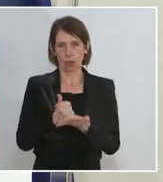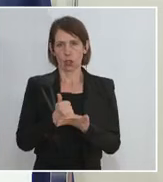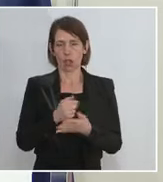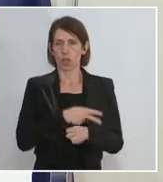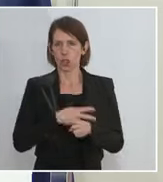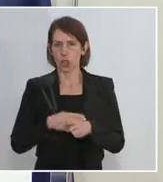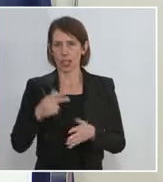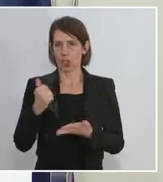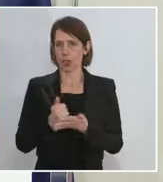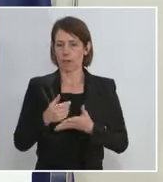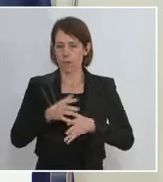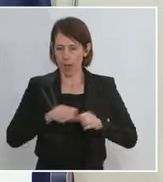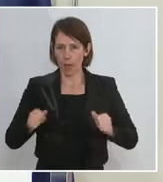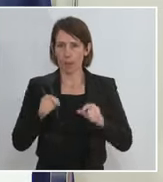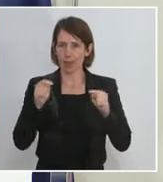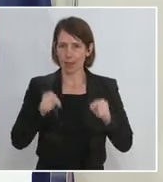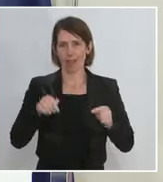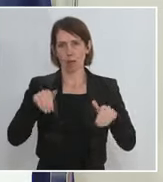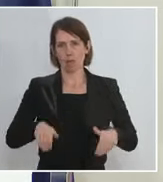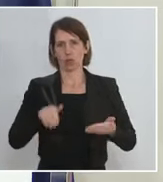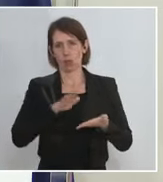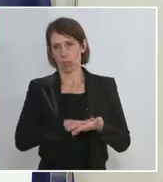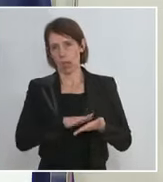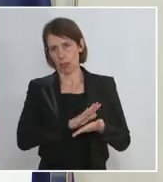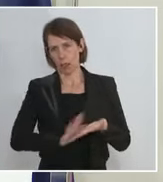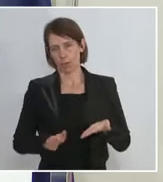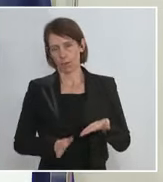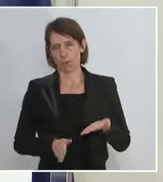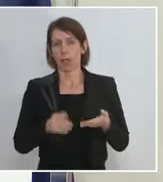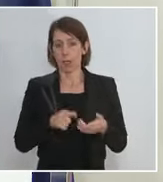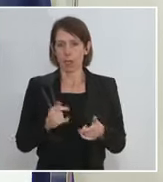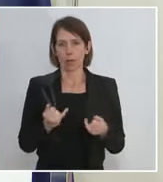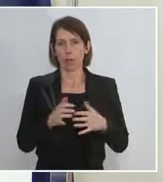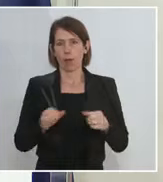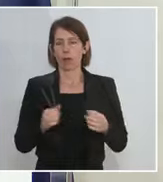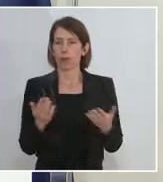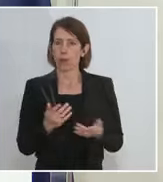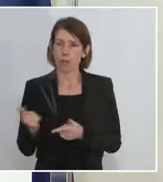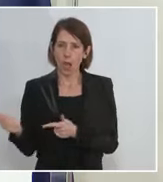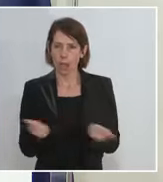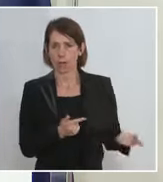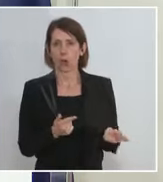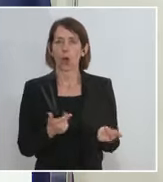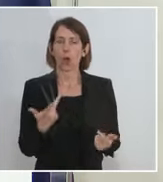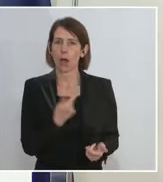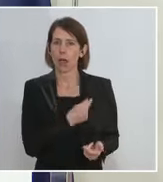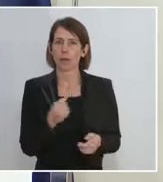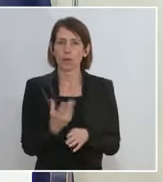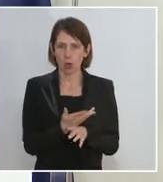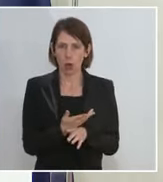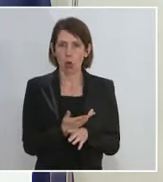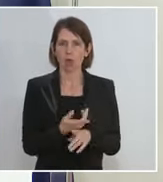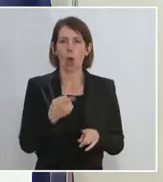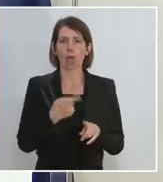haben. Die Staats- und Regierungschefs haben immer vereinbart, dass es eine Lieferung der Impfstoffe pro Rata Population,